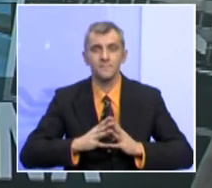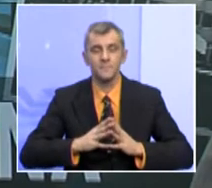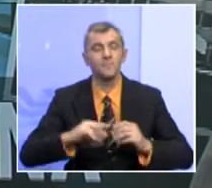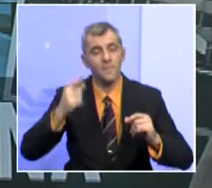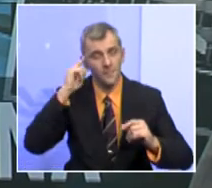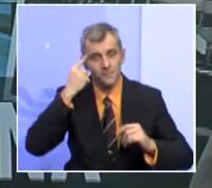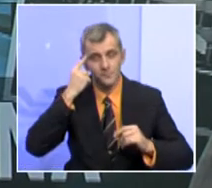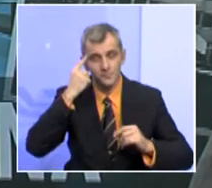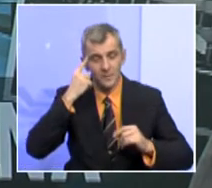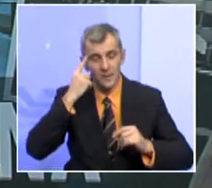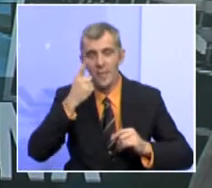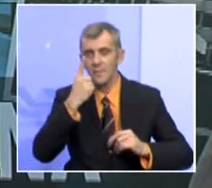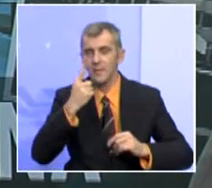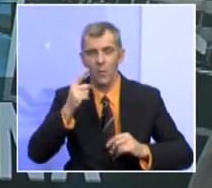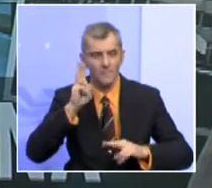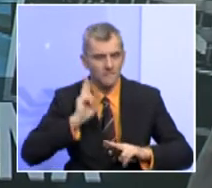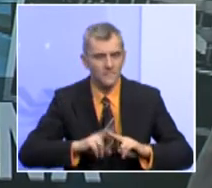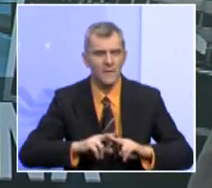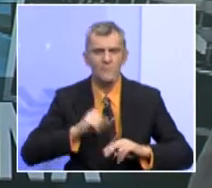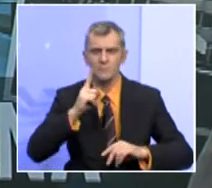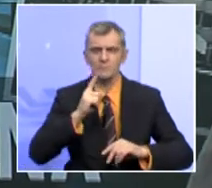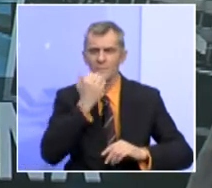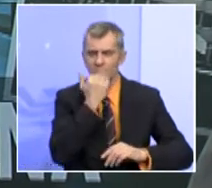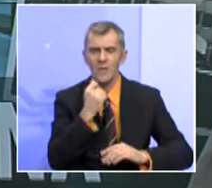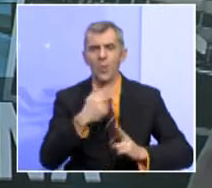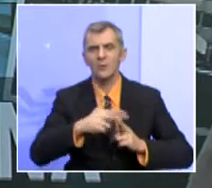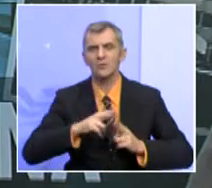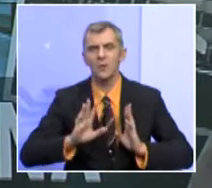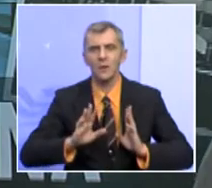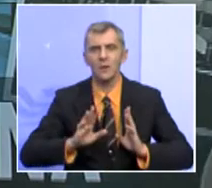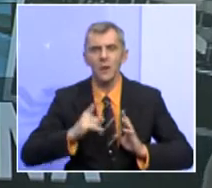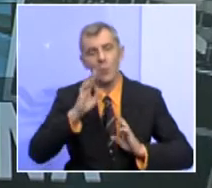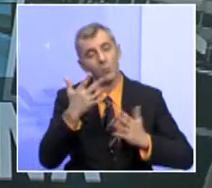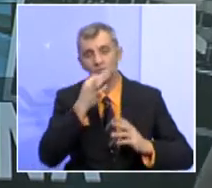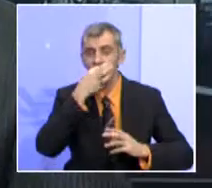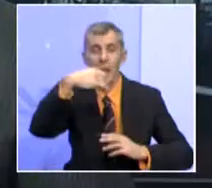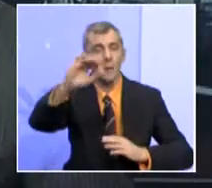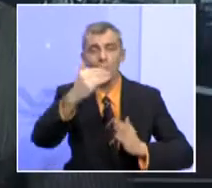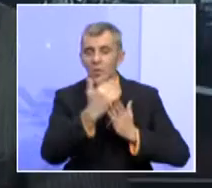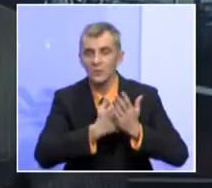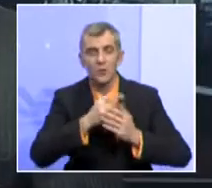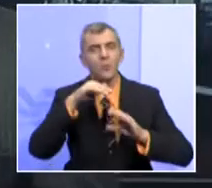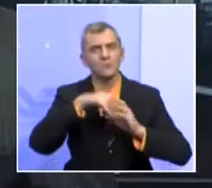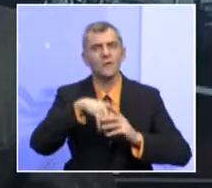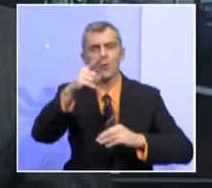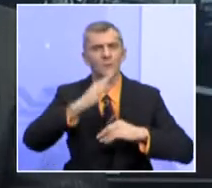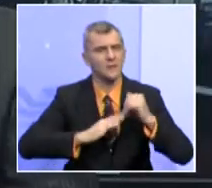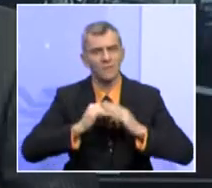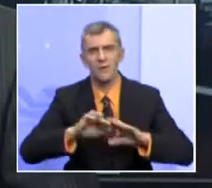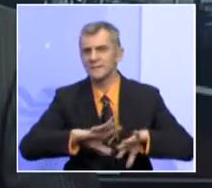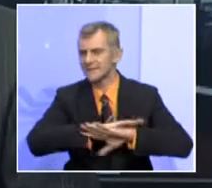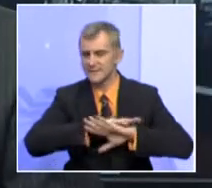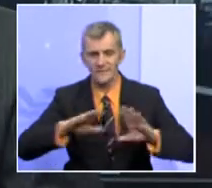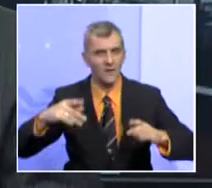smatram da je jedino pravo i pravično rješenje, odnosno možda najbolje rješenje. Zapravo to bi zadovoljilo sve aktere